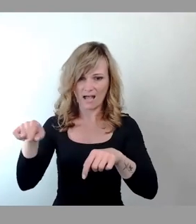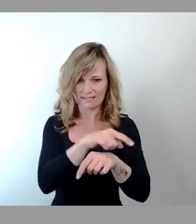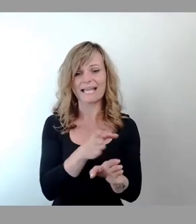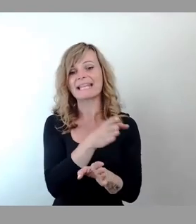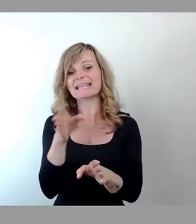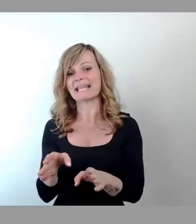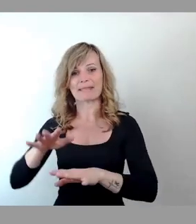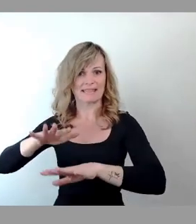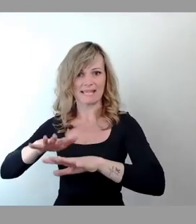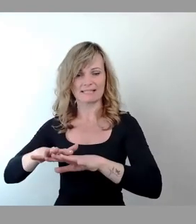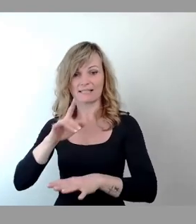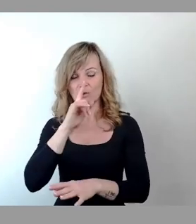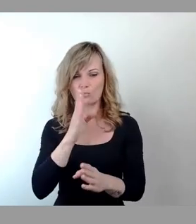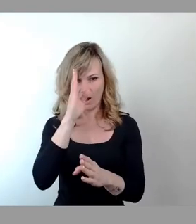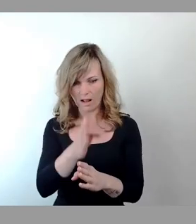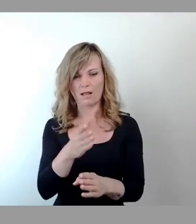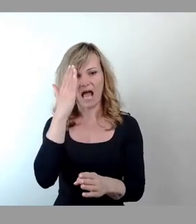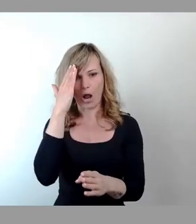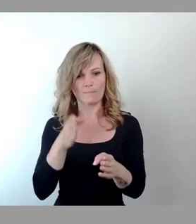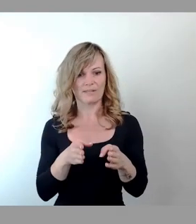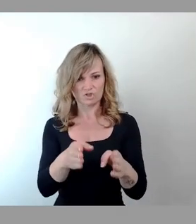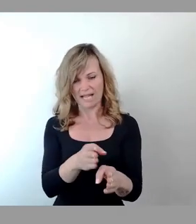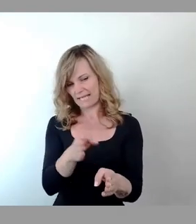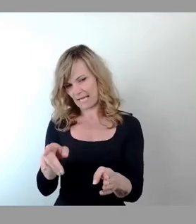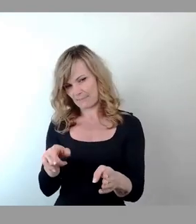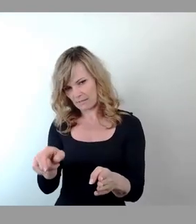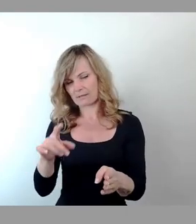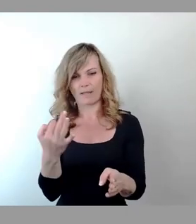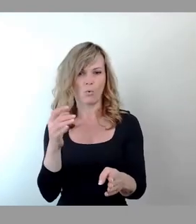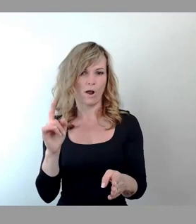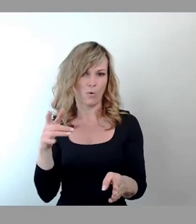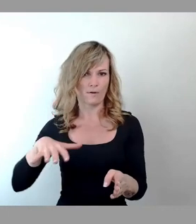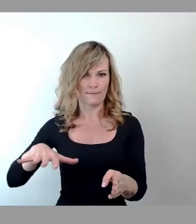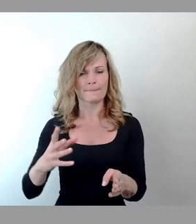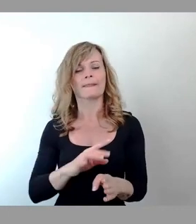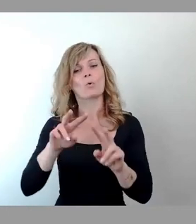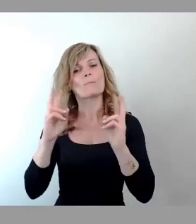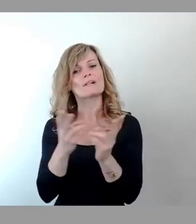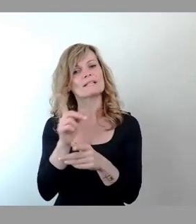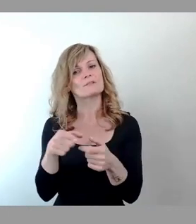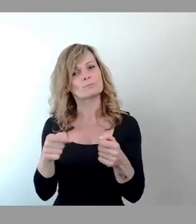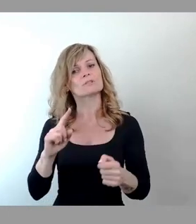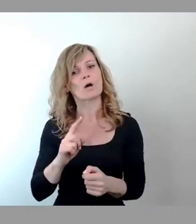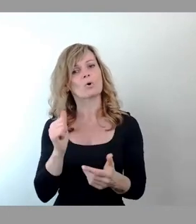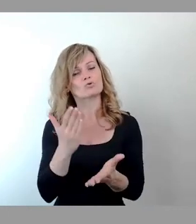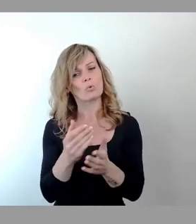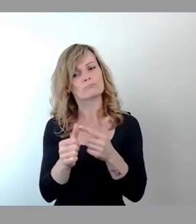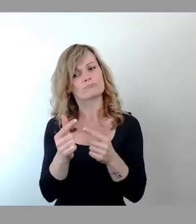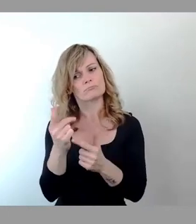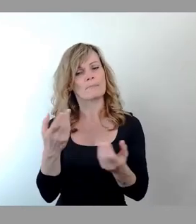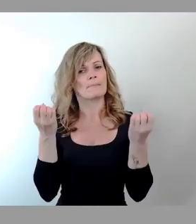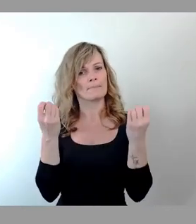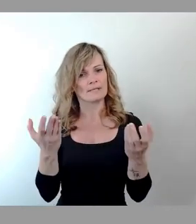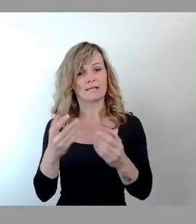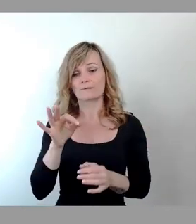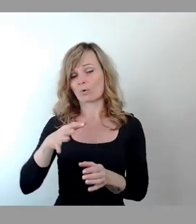anhand der Hauptstraßen. Im Umweltverbund ist das eine oder andere auch schon passiert, gerade im Bereich der Brücken, haben wir eine ganze